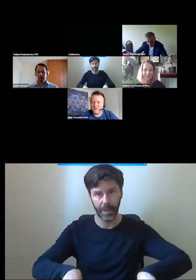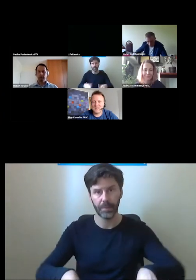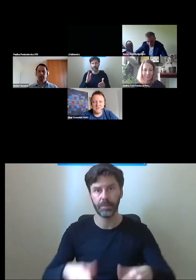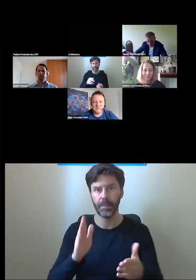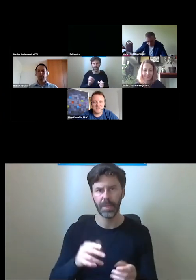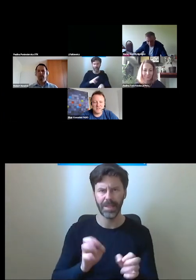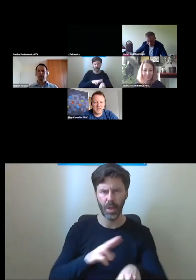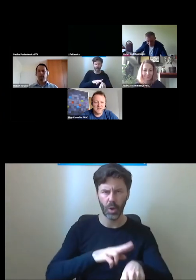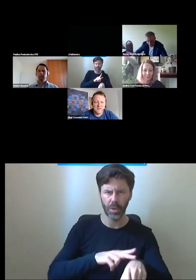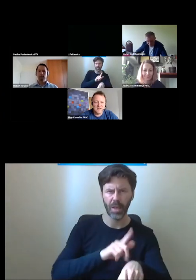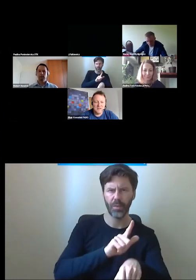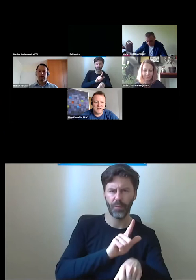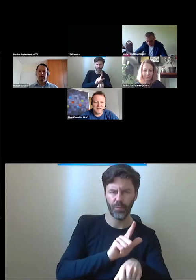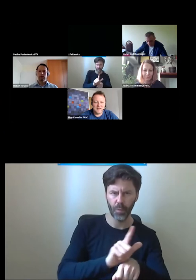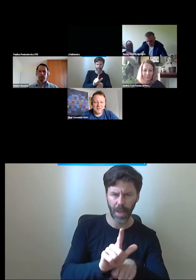Godzina 12.20.